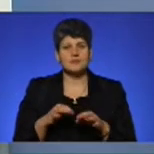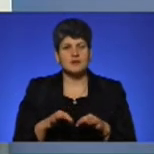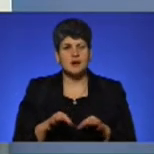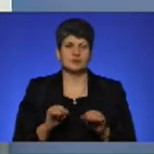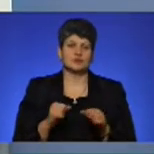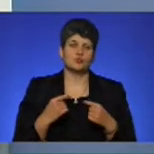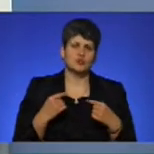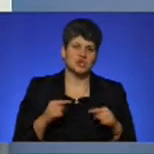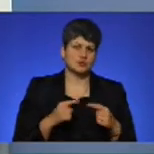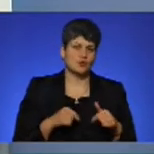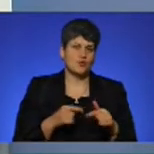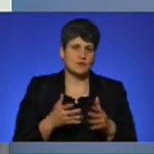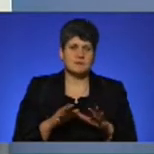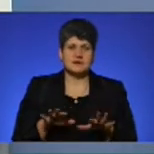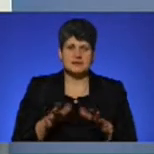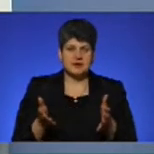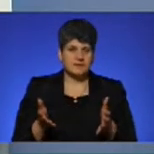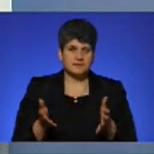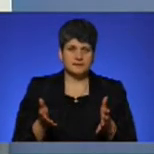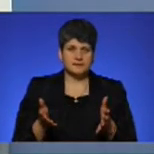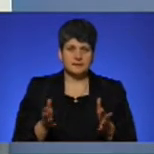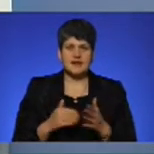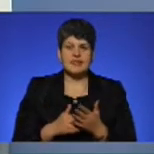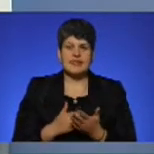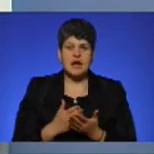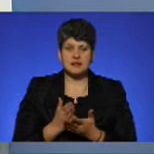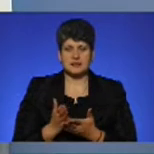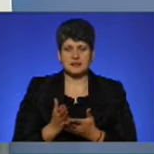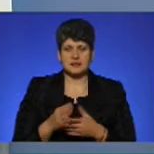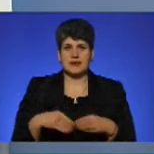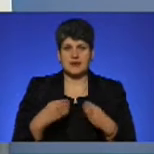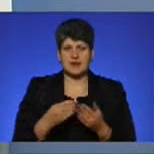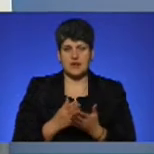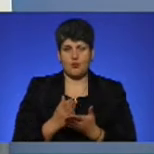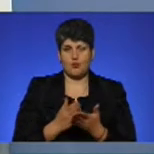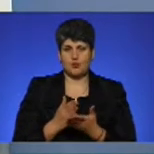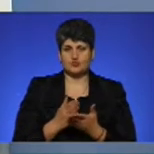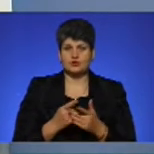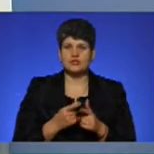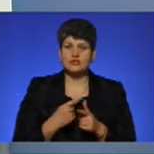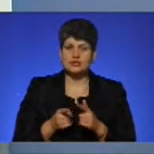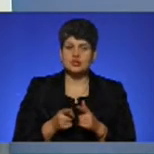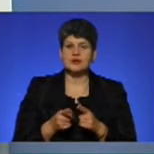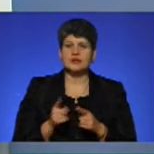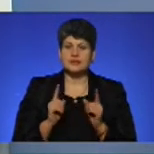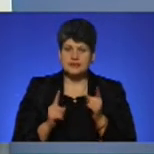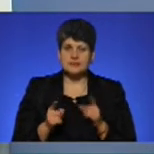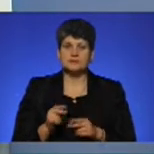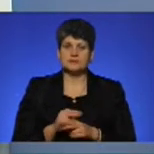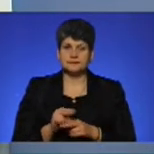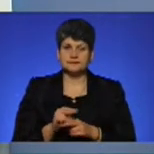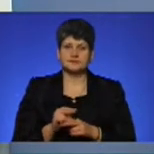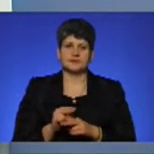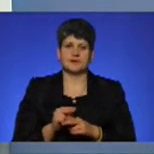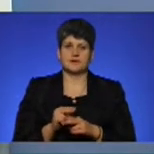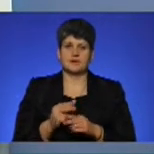іншим органам місцевим якість надання послуг? Тобто, чи справні маршрутки, чи все добре